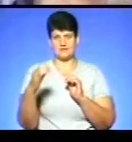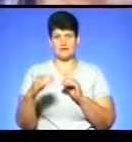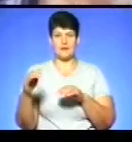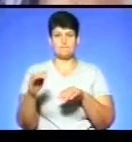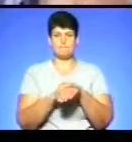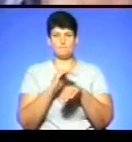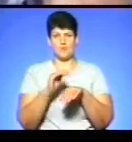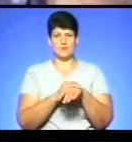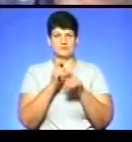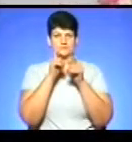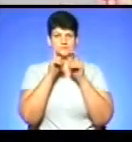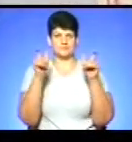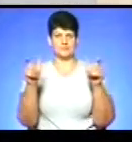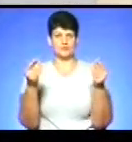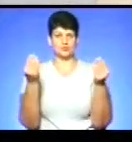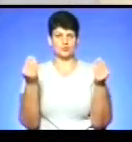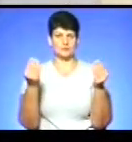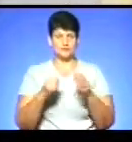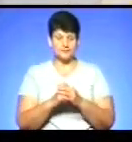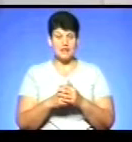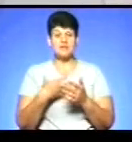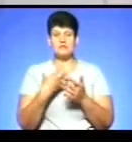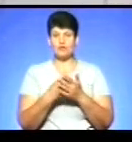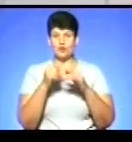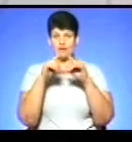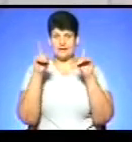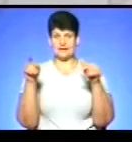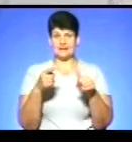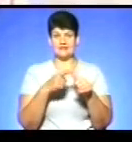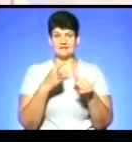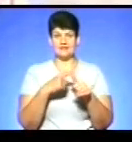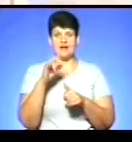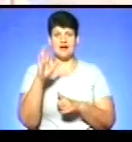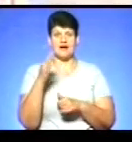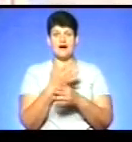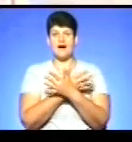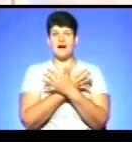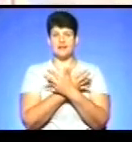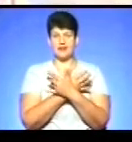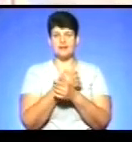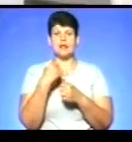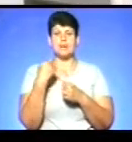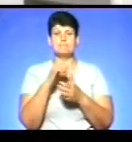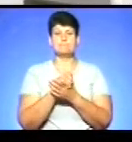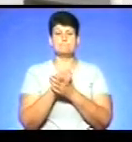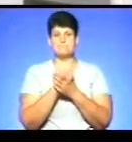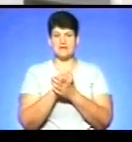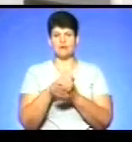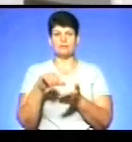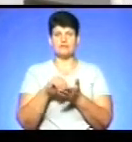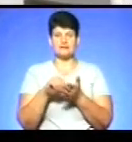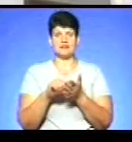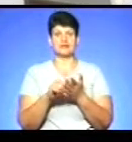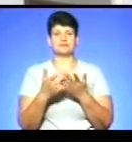Молодець! Супер! Свою картину Павло Шачко назвав «Ангел миру». Представник Книги рекордів Тернополя Наталя